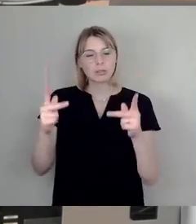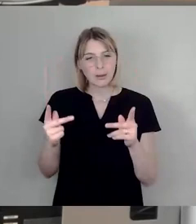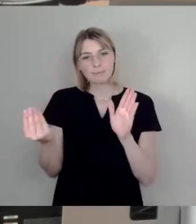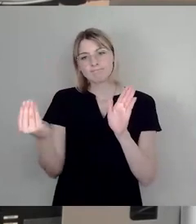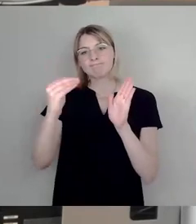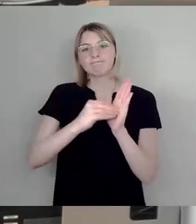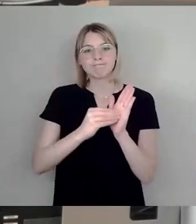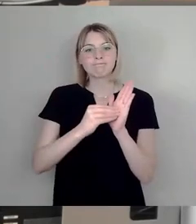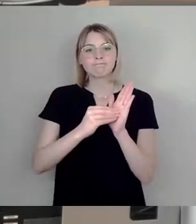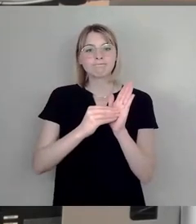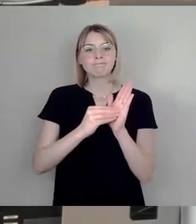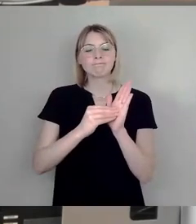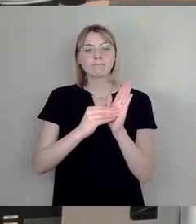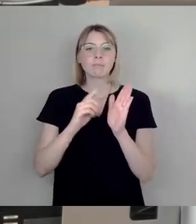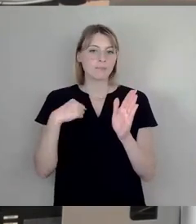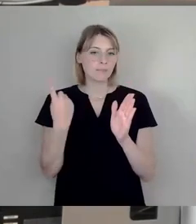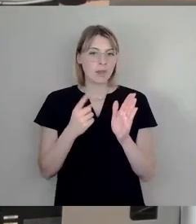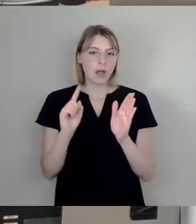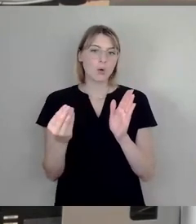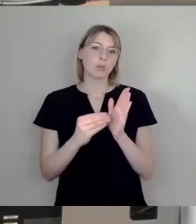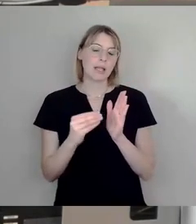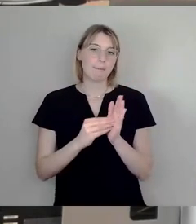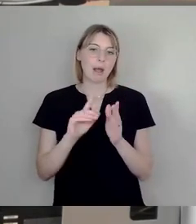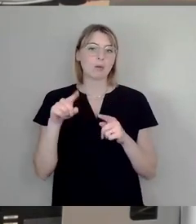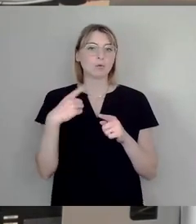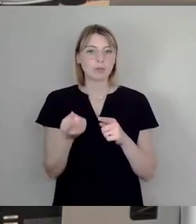und wir eben an eine Verstetigung